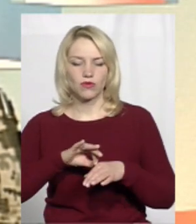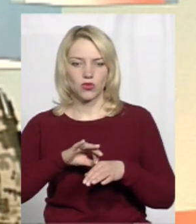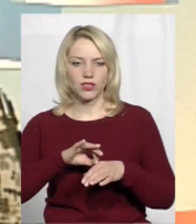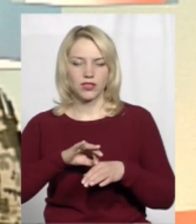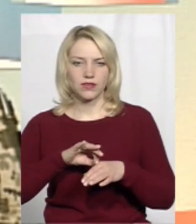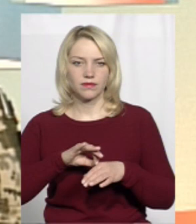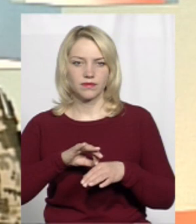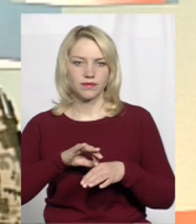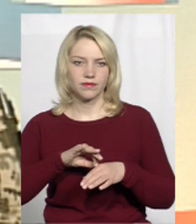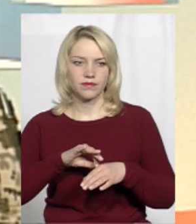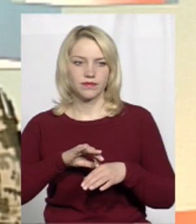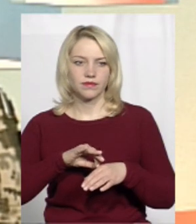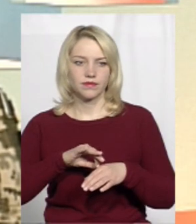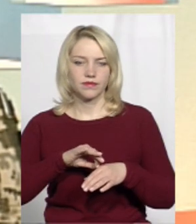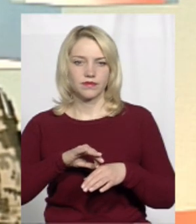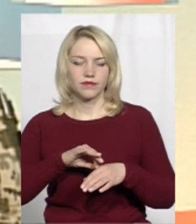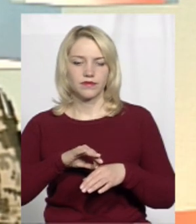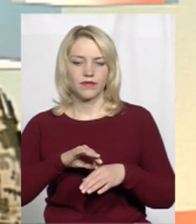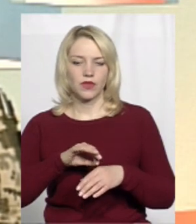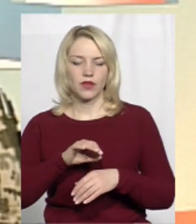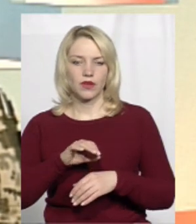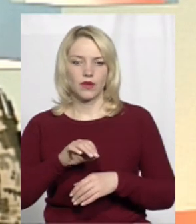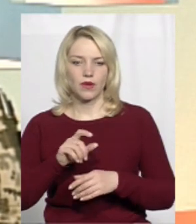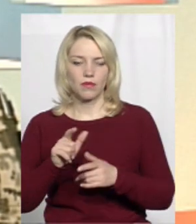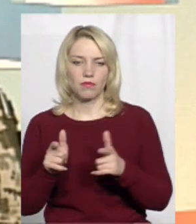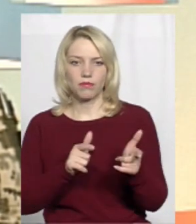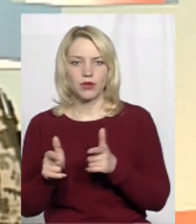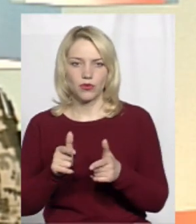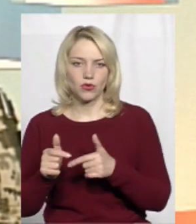проводити бойову підготовку.